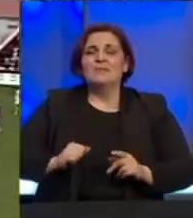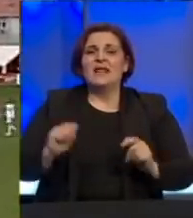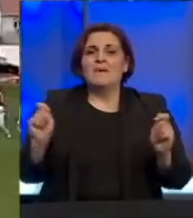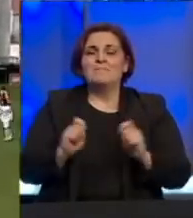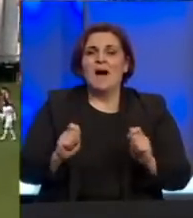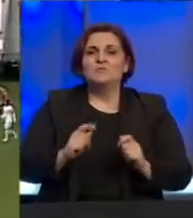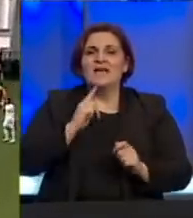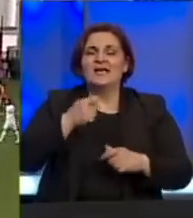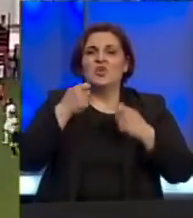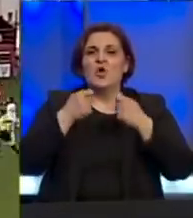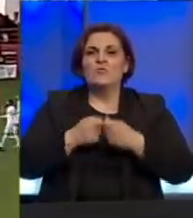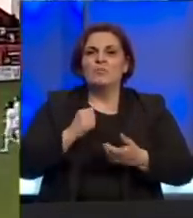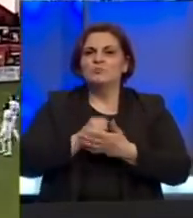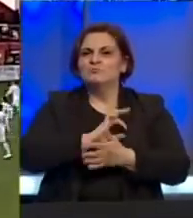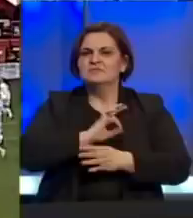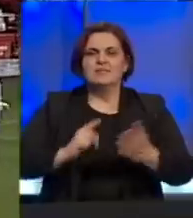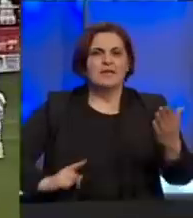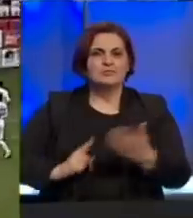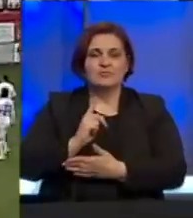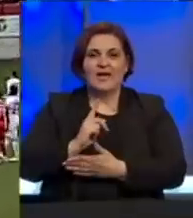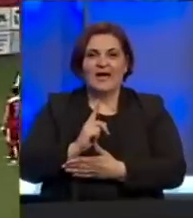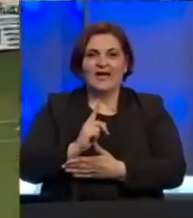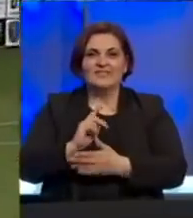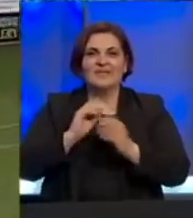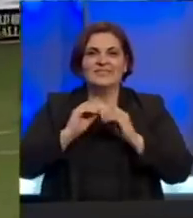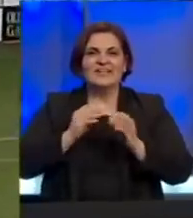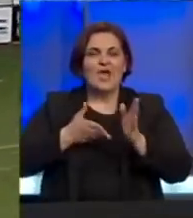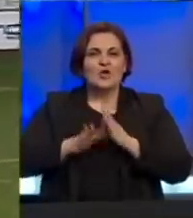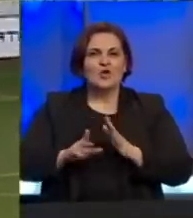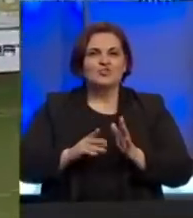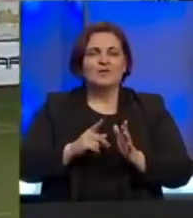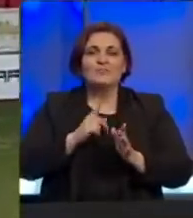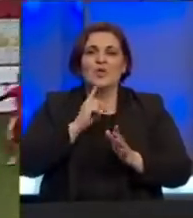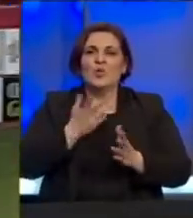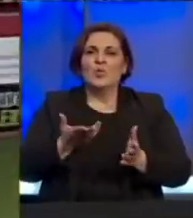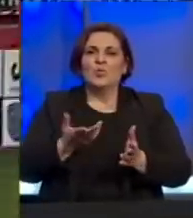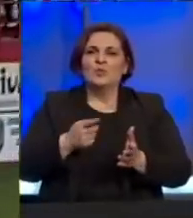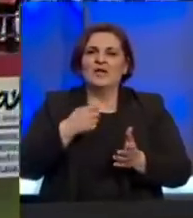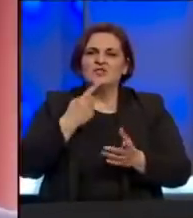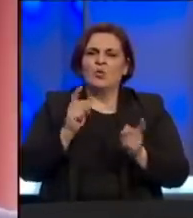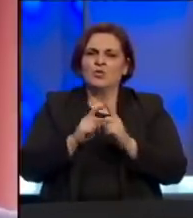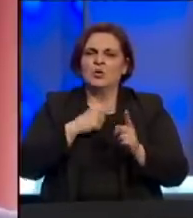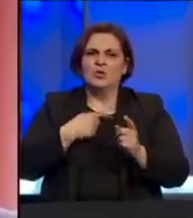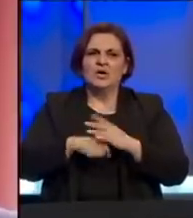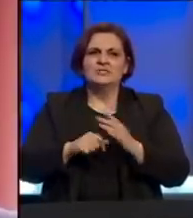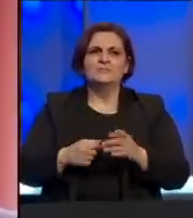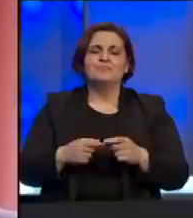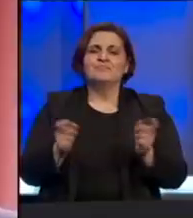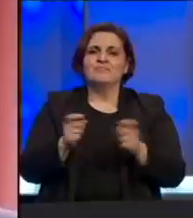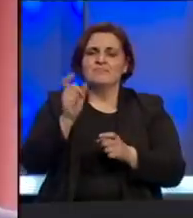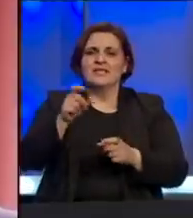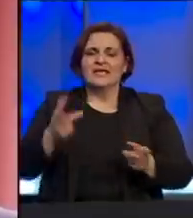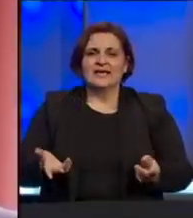trenutku kada je ovaj klub bilježio sjajne rezultate trener rođenih Feđa Dudić u stalnom je kontaktu sa svojim mnogometašima igrači